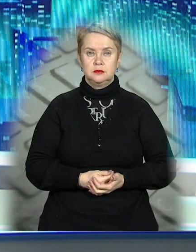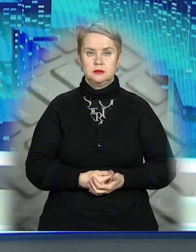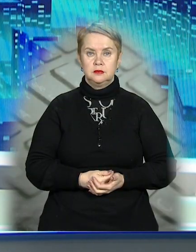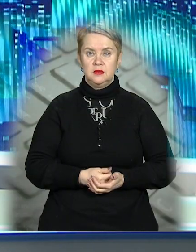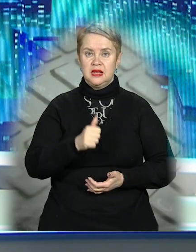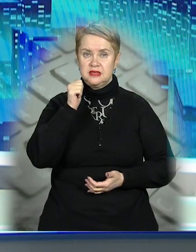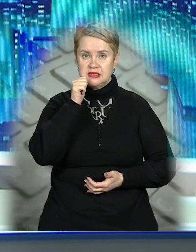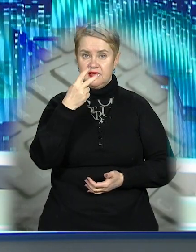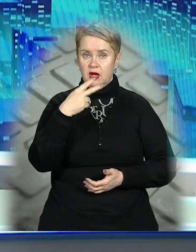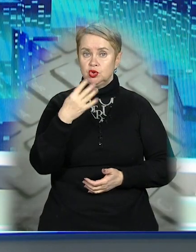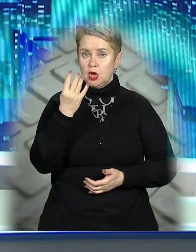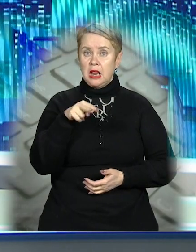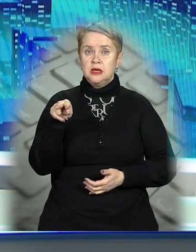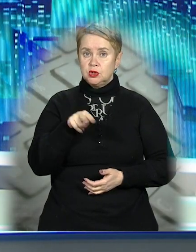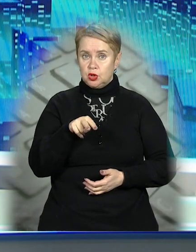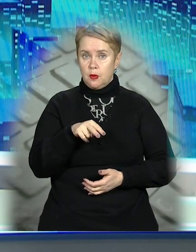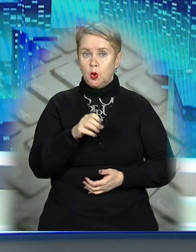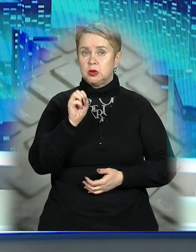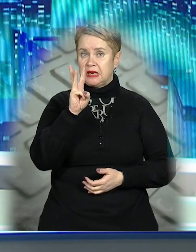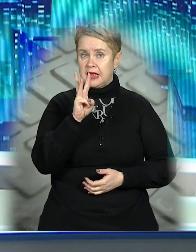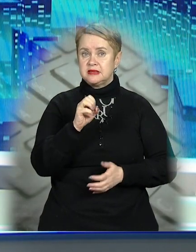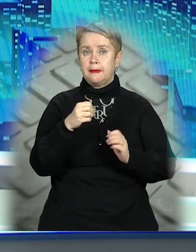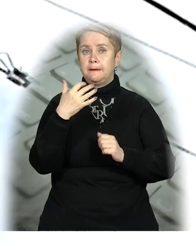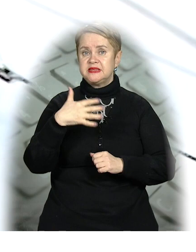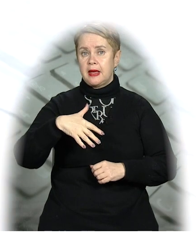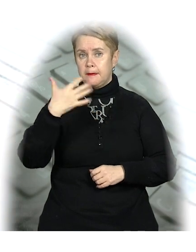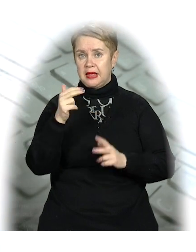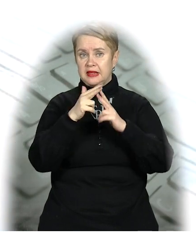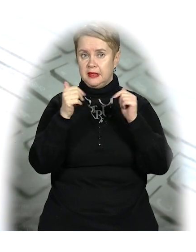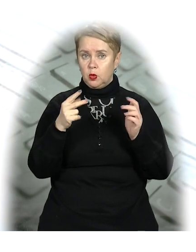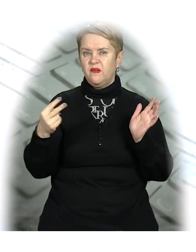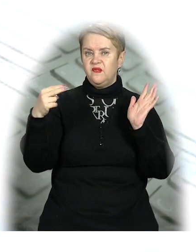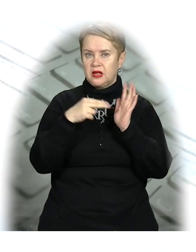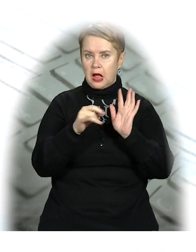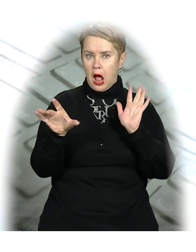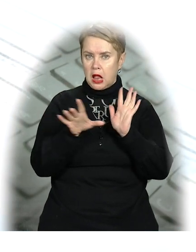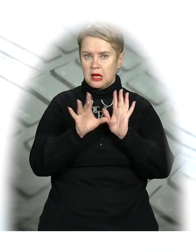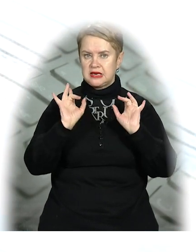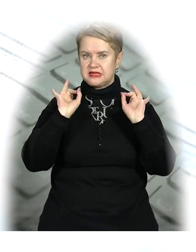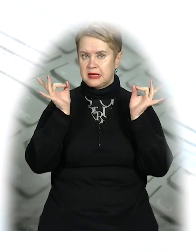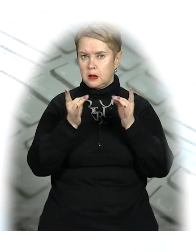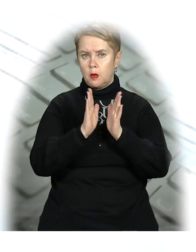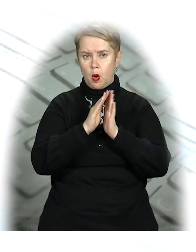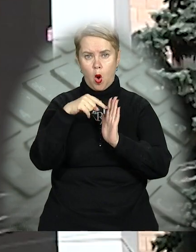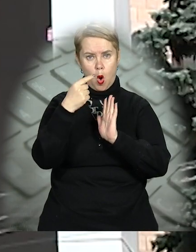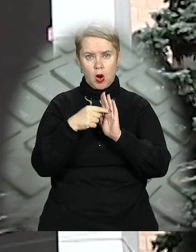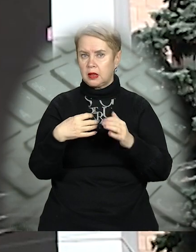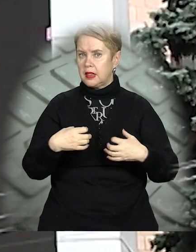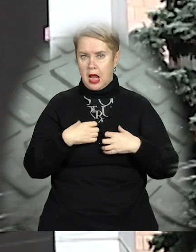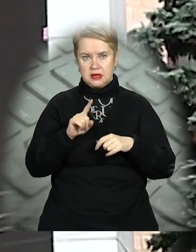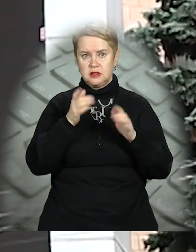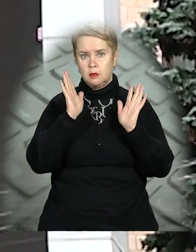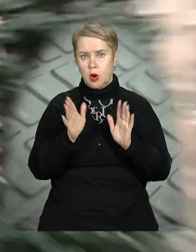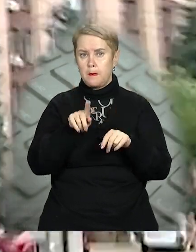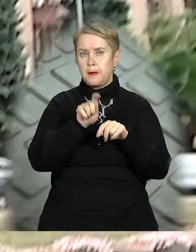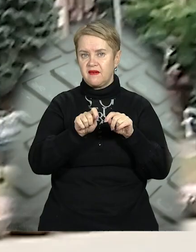Завтра, 24 листопада, о 13.55 у Дніпрі ввімкнуть електросирени. Просять городян не лякатися, це буде